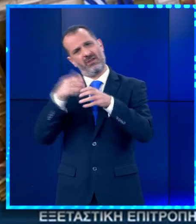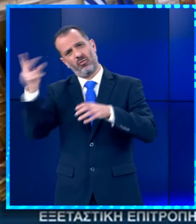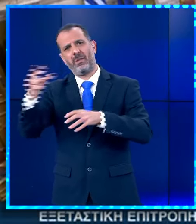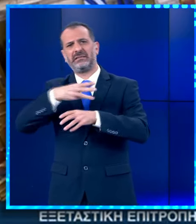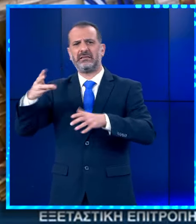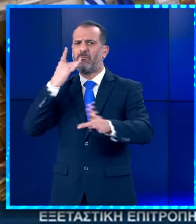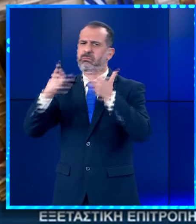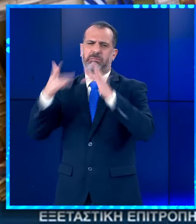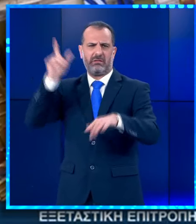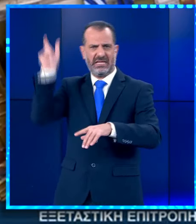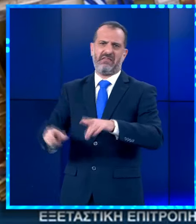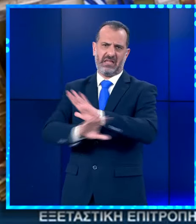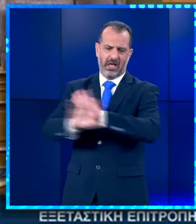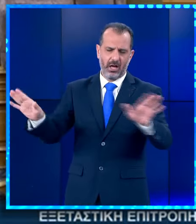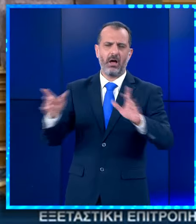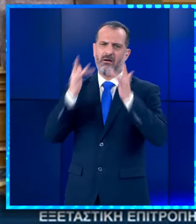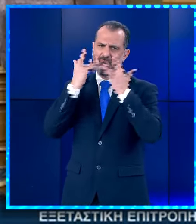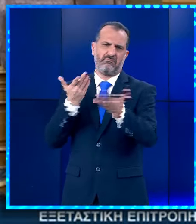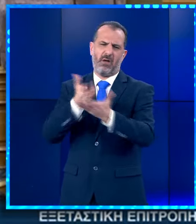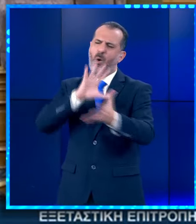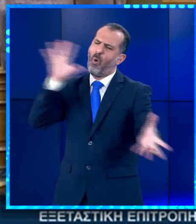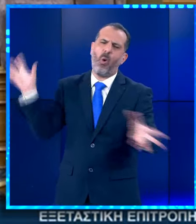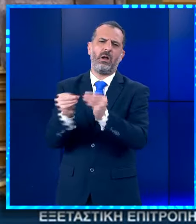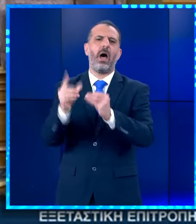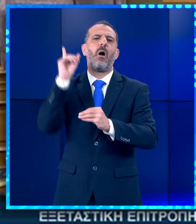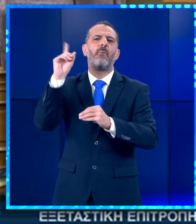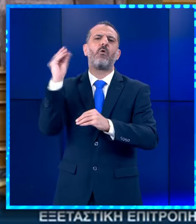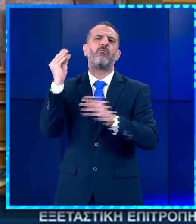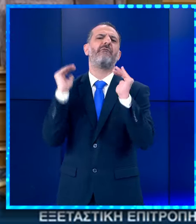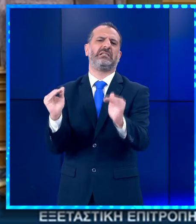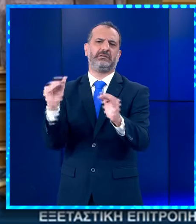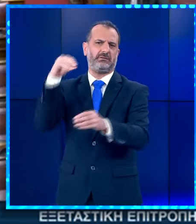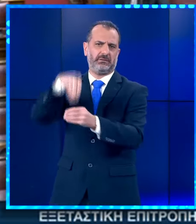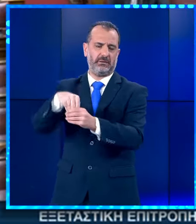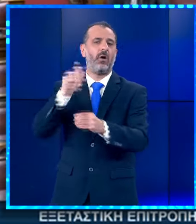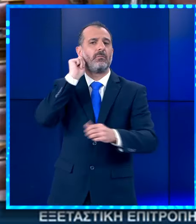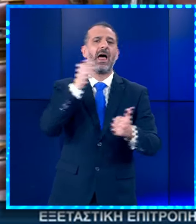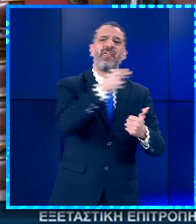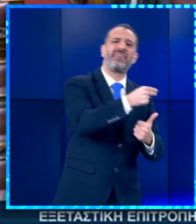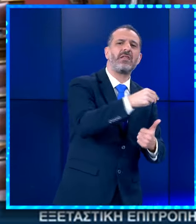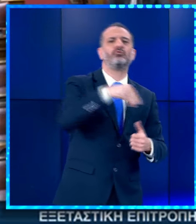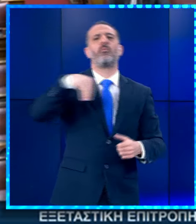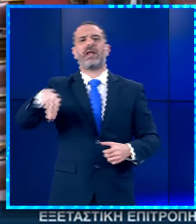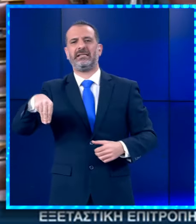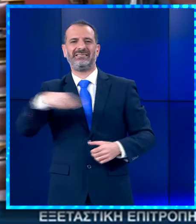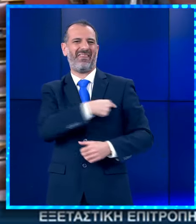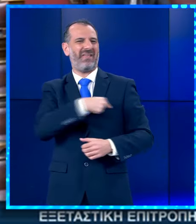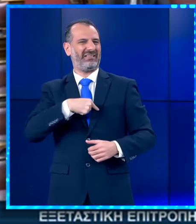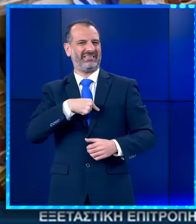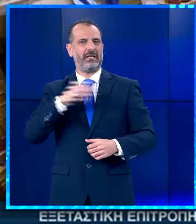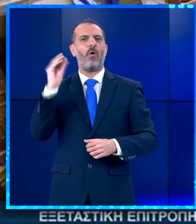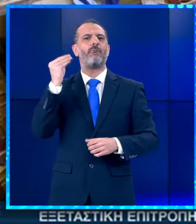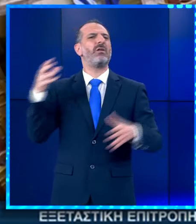όργανα. Τον ίδιο δρόμο έχει και ο Θάνος Μωραϊτης, ήταν διευθυντής της κοινοβουλευτικής ομάδας